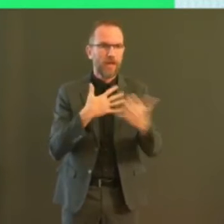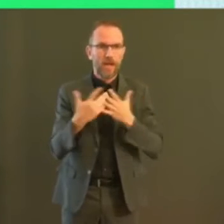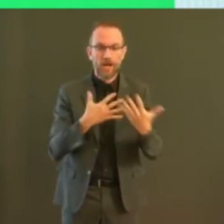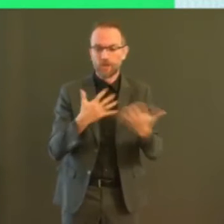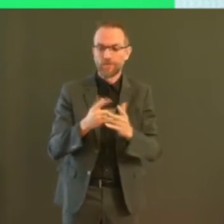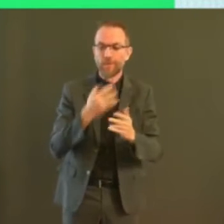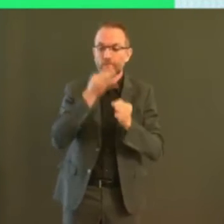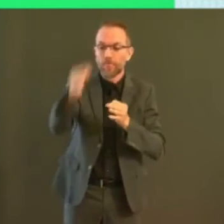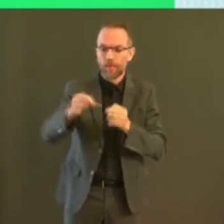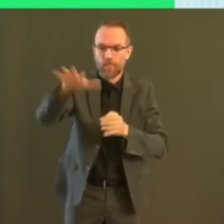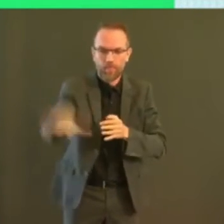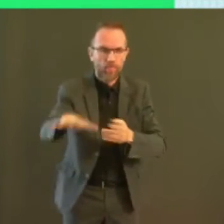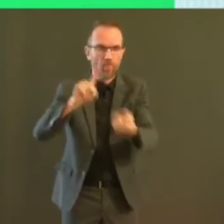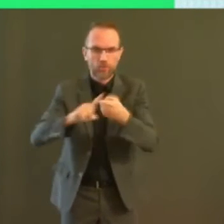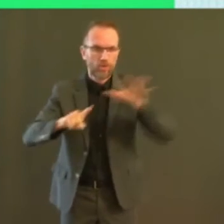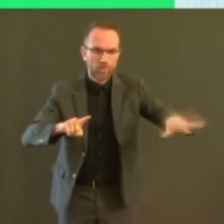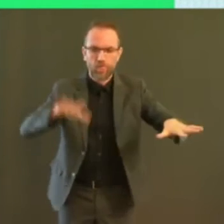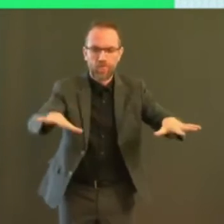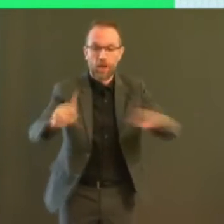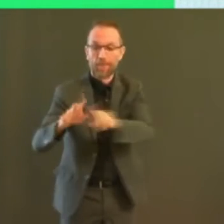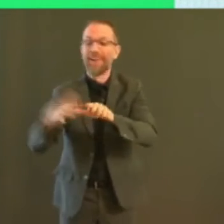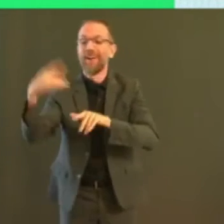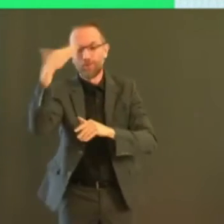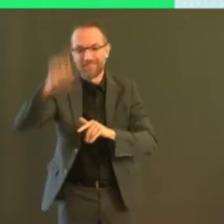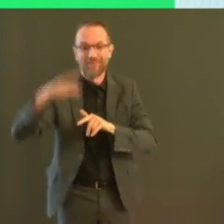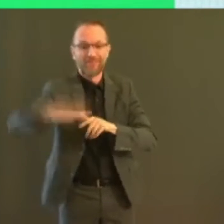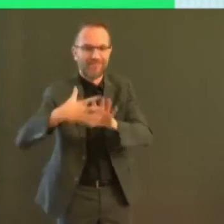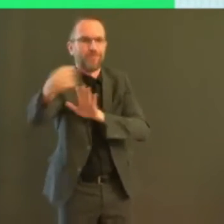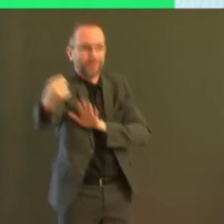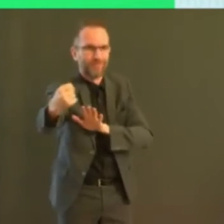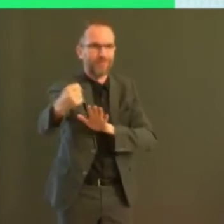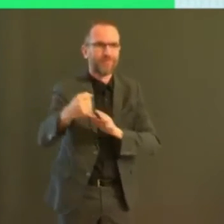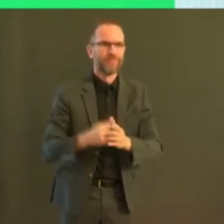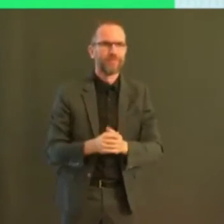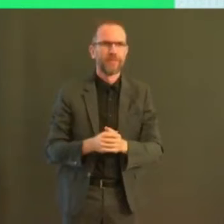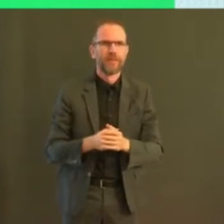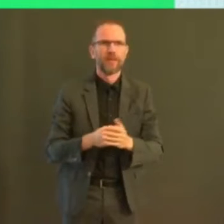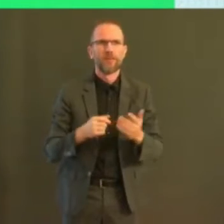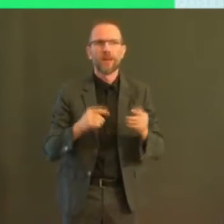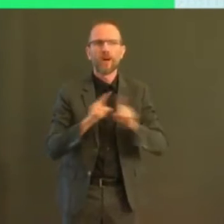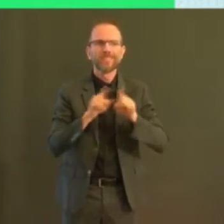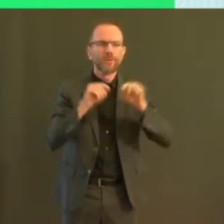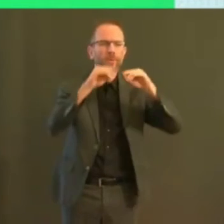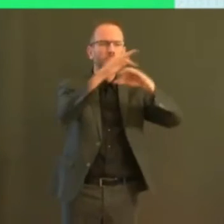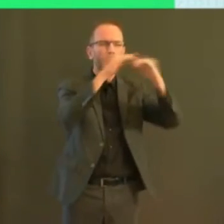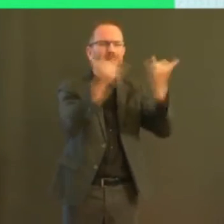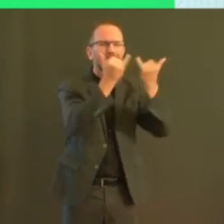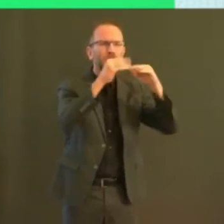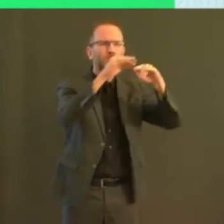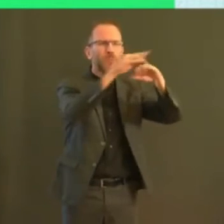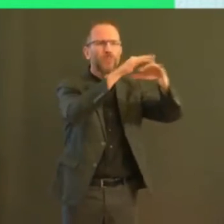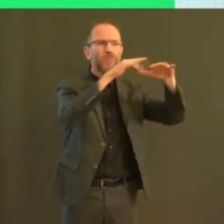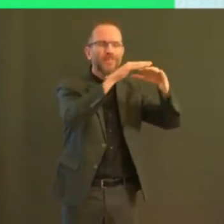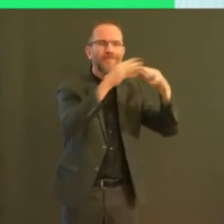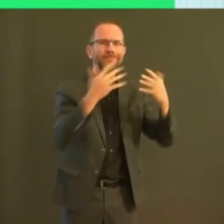Le cas où l'importance plutôt des micro-gouttelettes qui restent dans l'air, en suspension, est